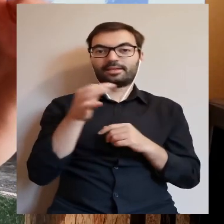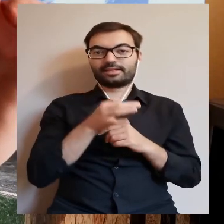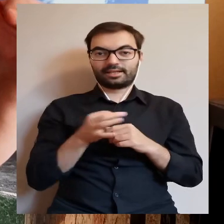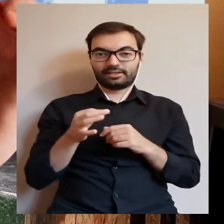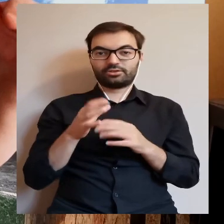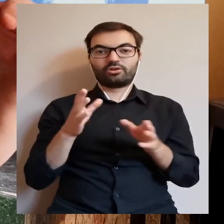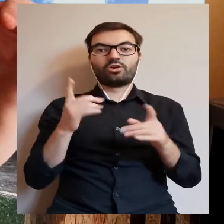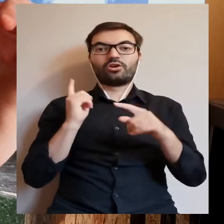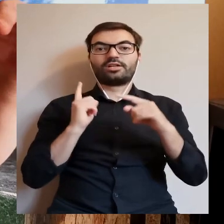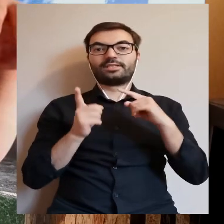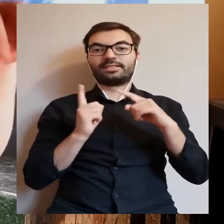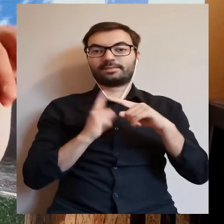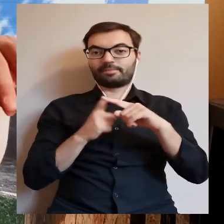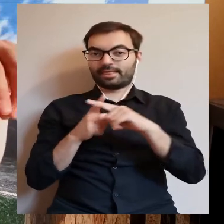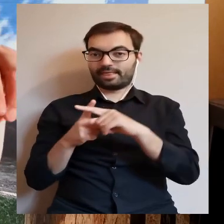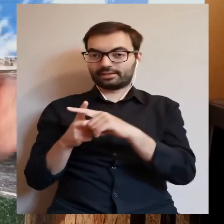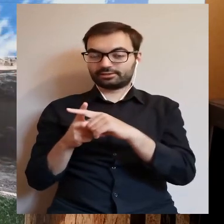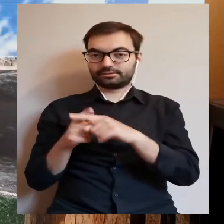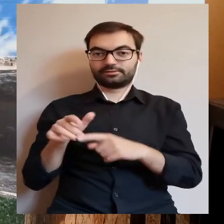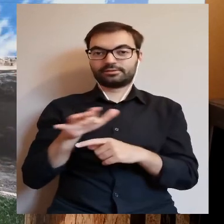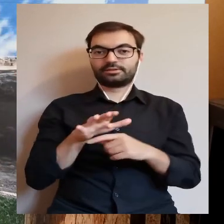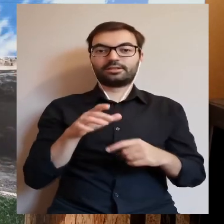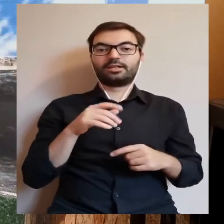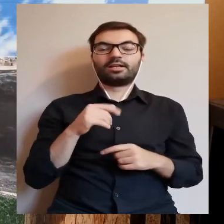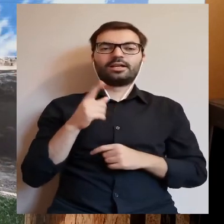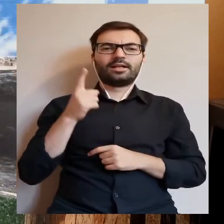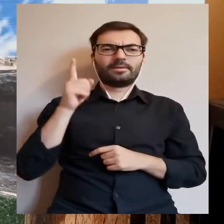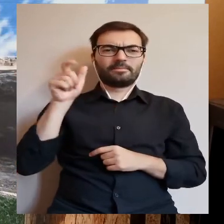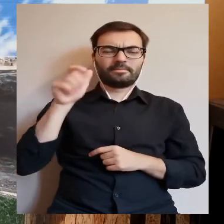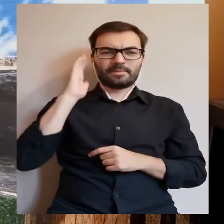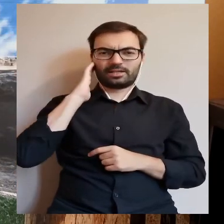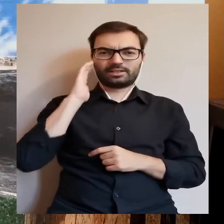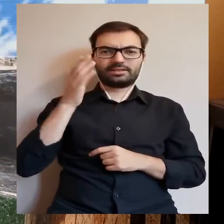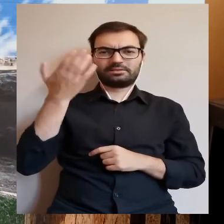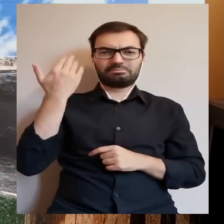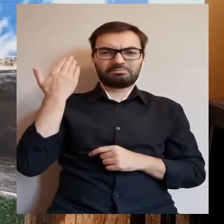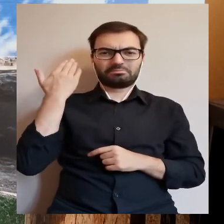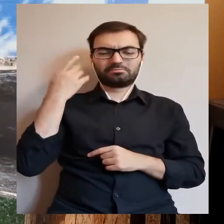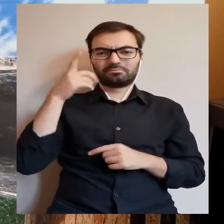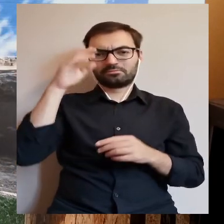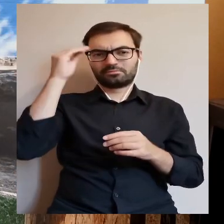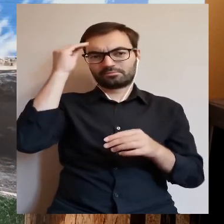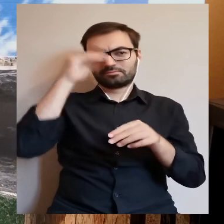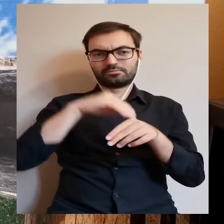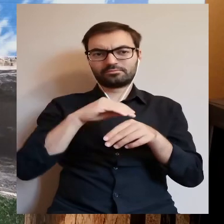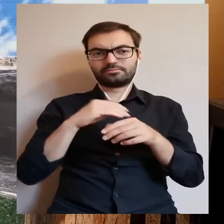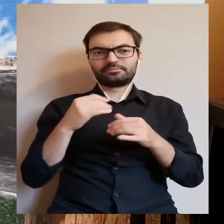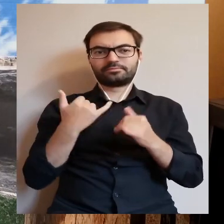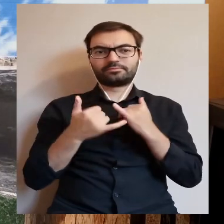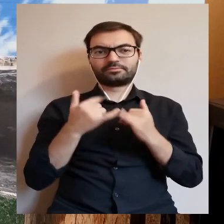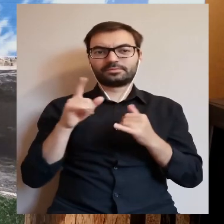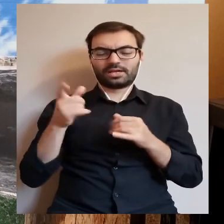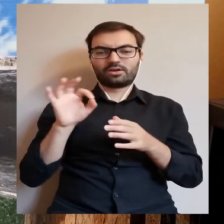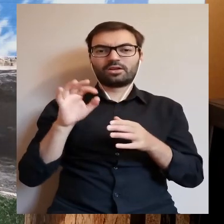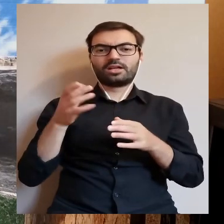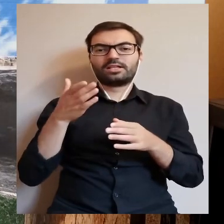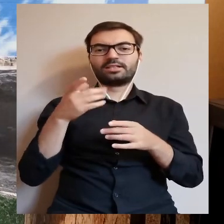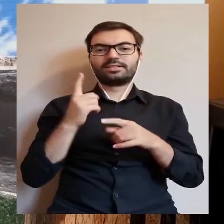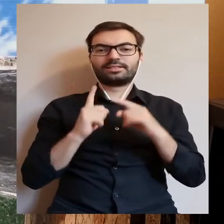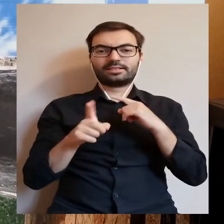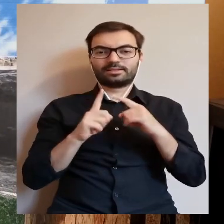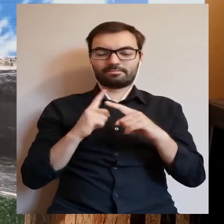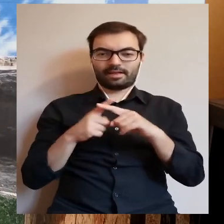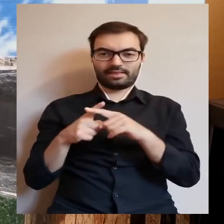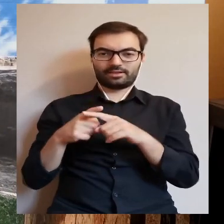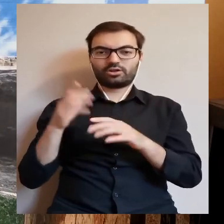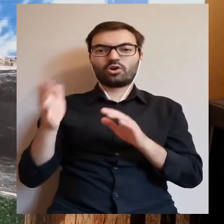Potem jest cmentarz i jeden z mieszkańców jakiś czas temu sygnalizował, że kiedy kopał na tym